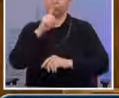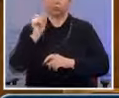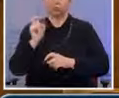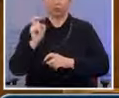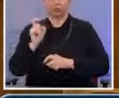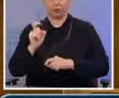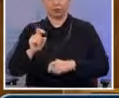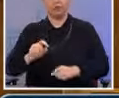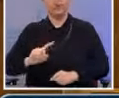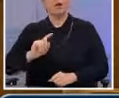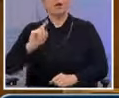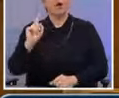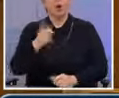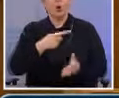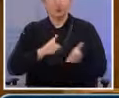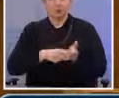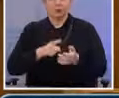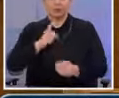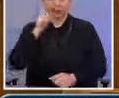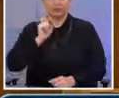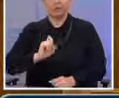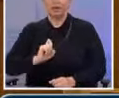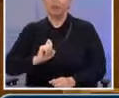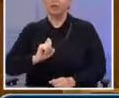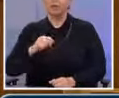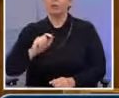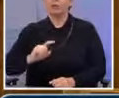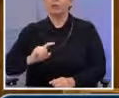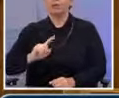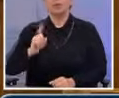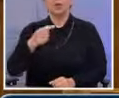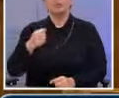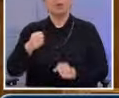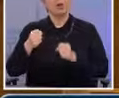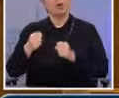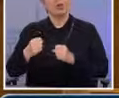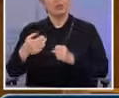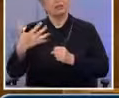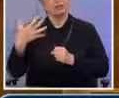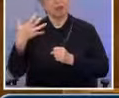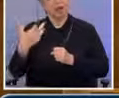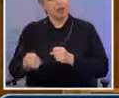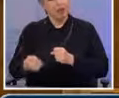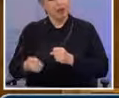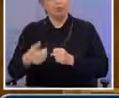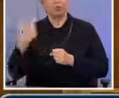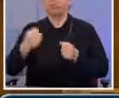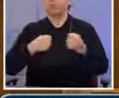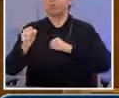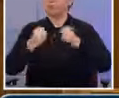διαπραγμάτευση μετά τη θέση και την αντίθεση έπεται η σύνθεση.